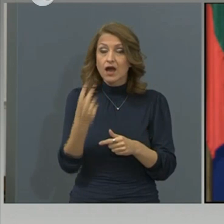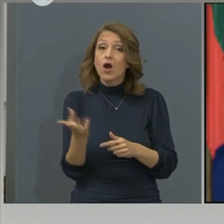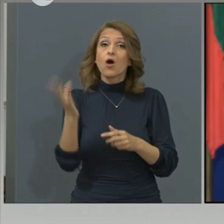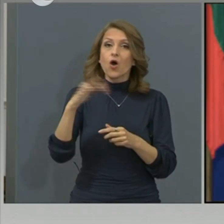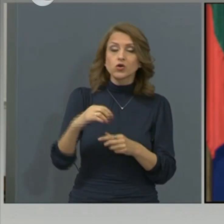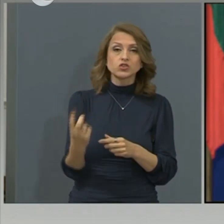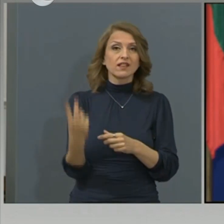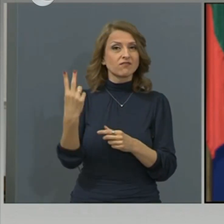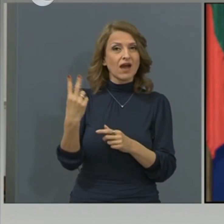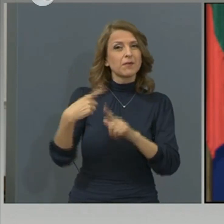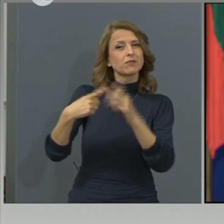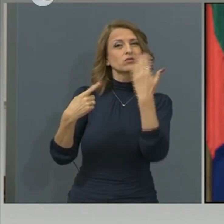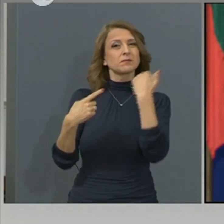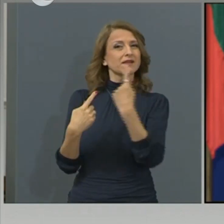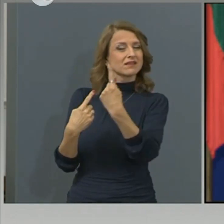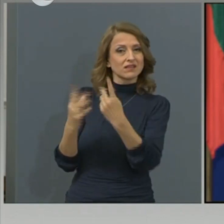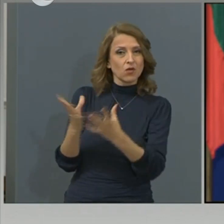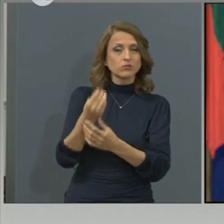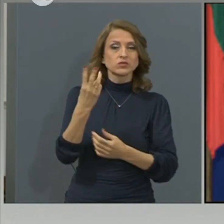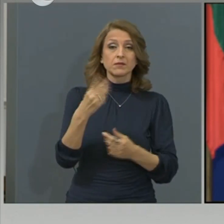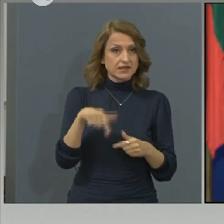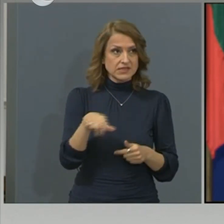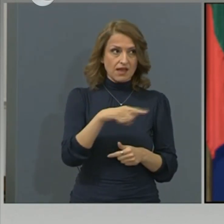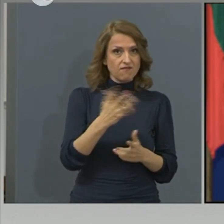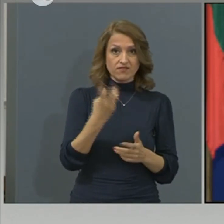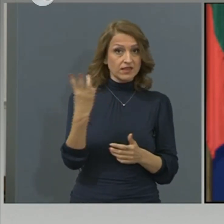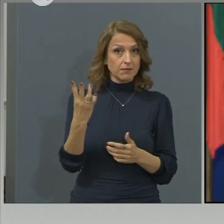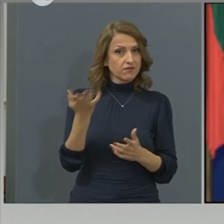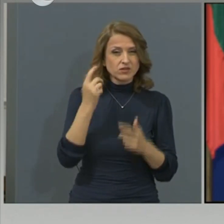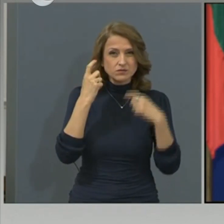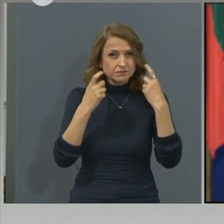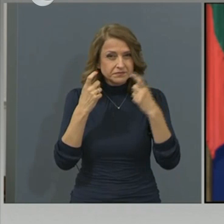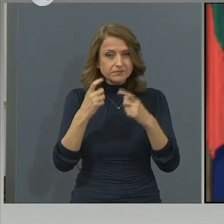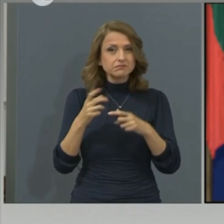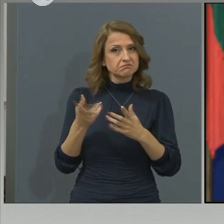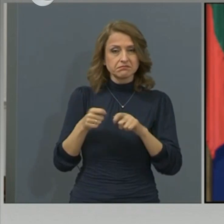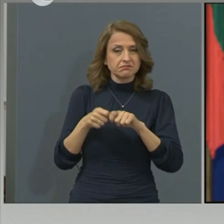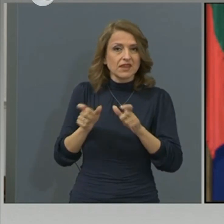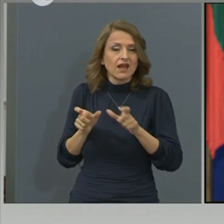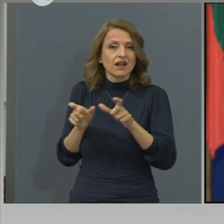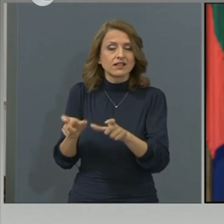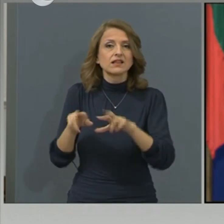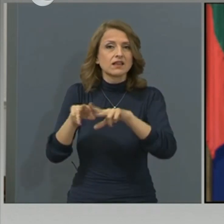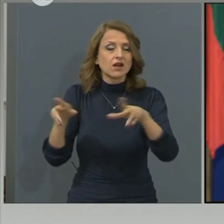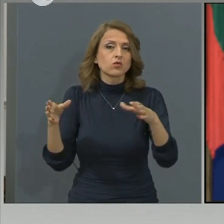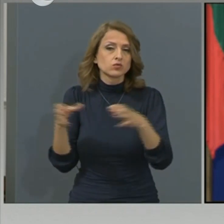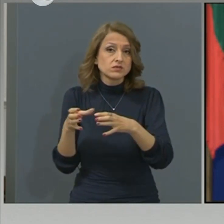да се постави под карантина на Народното събрание? Те са три случая, които са установени.